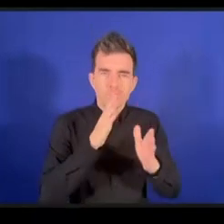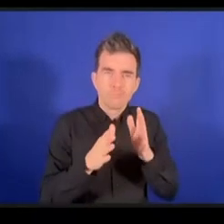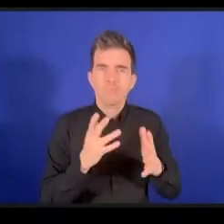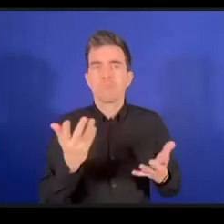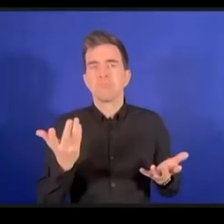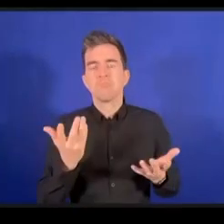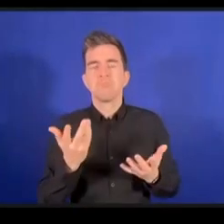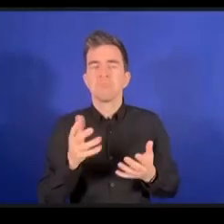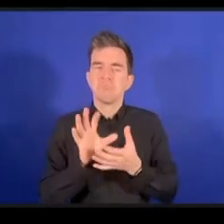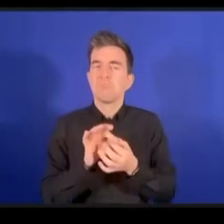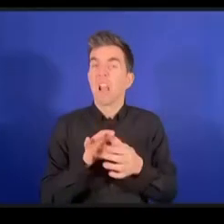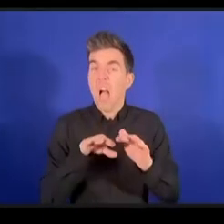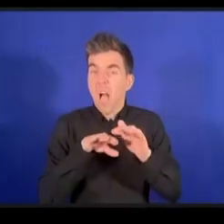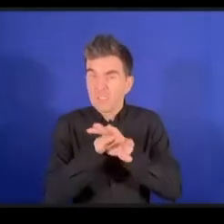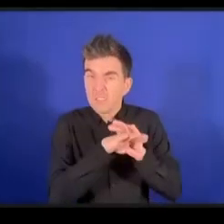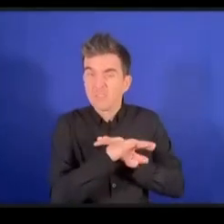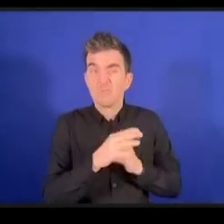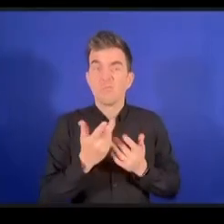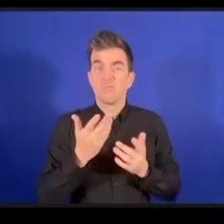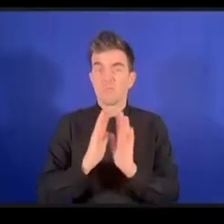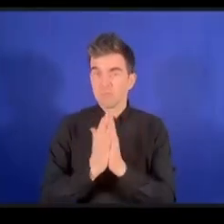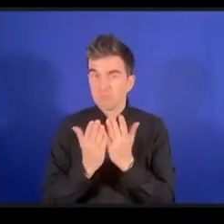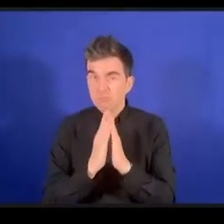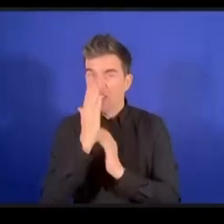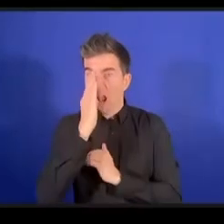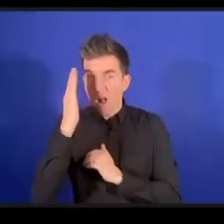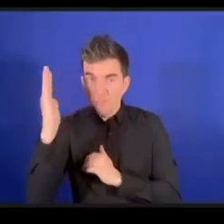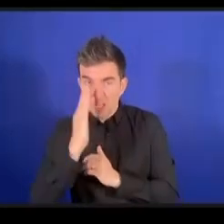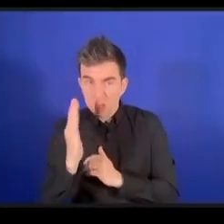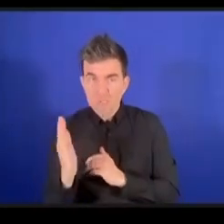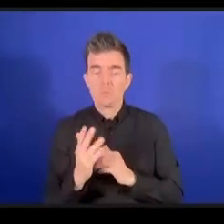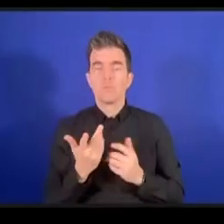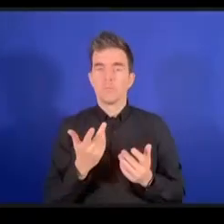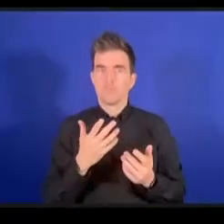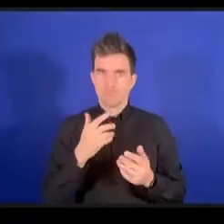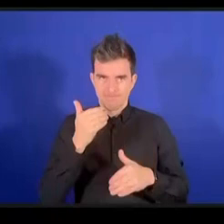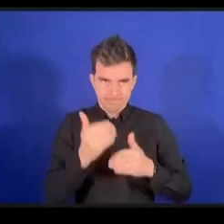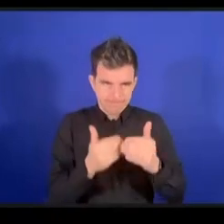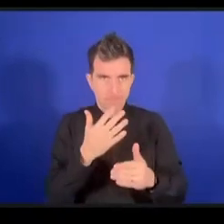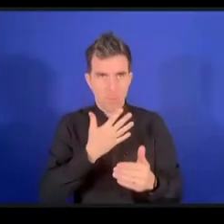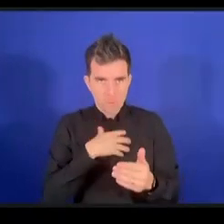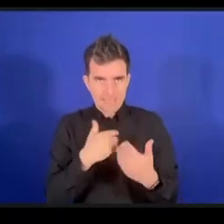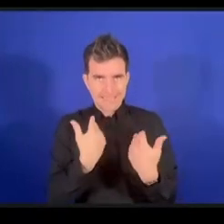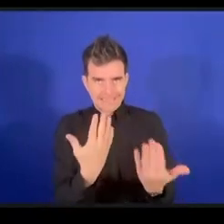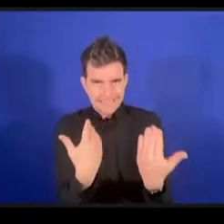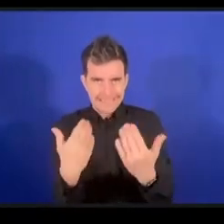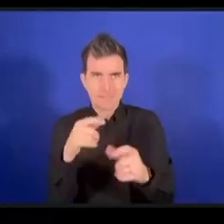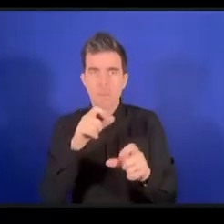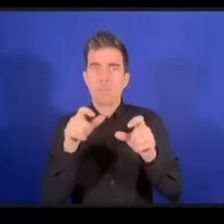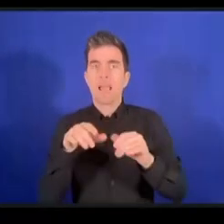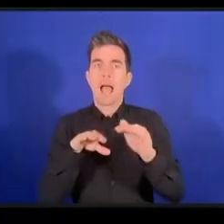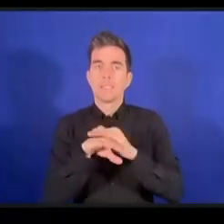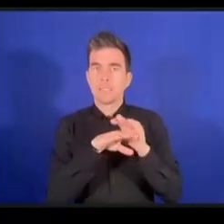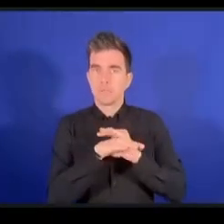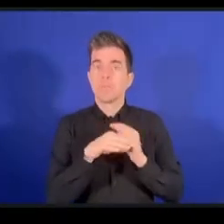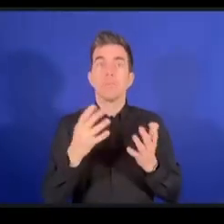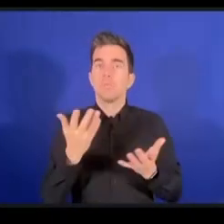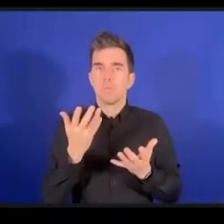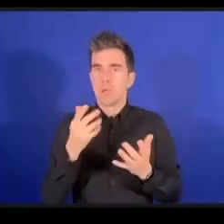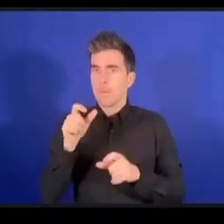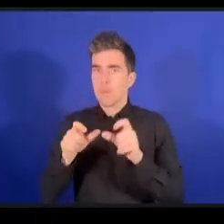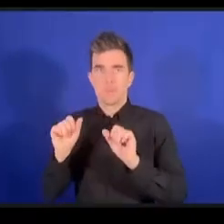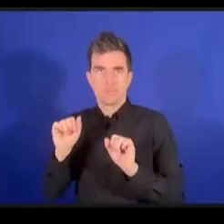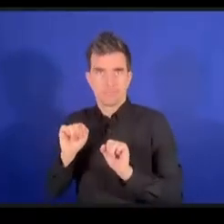بهدف سماحي لأشخاص عديدين بالنفاذ إلى الإنترنت